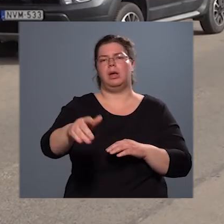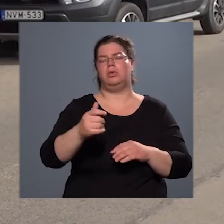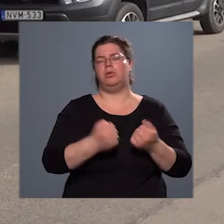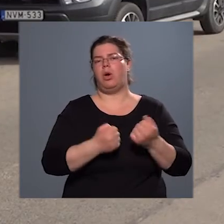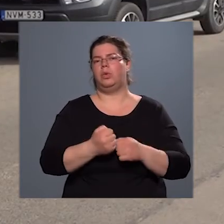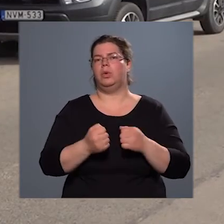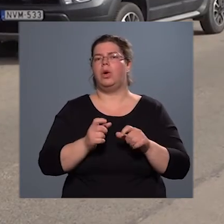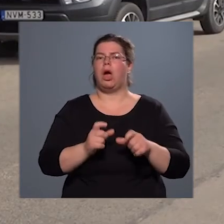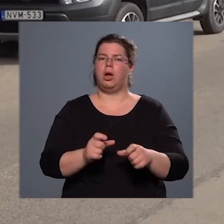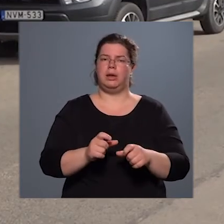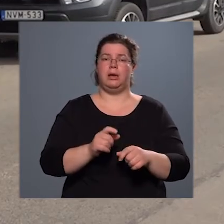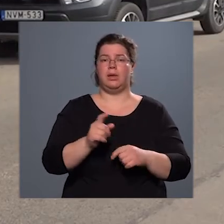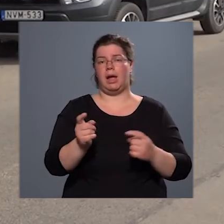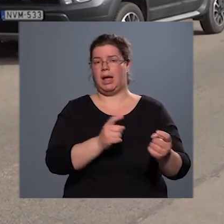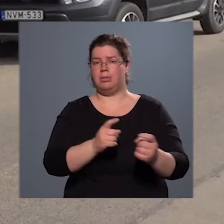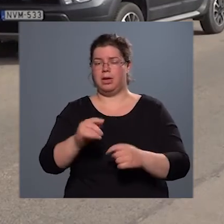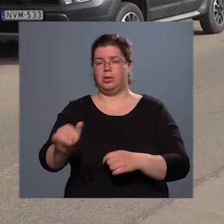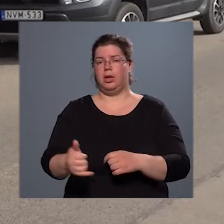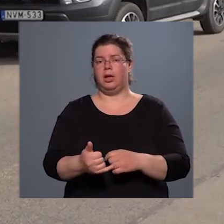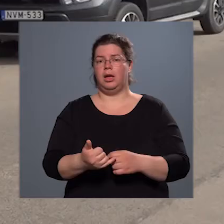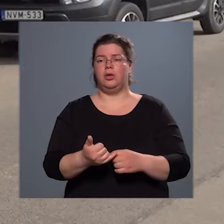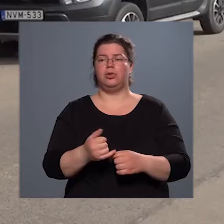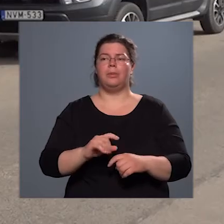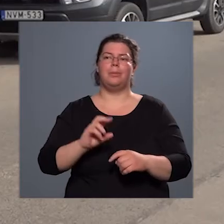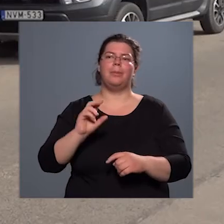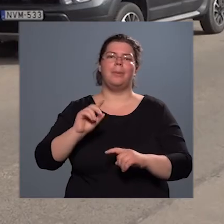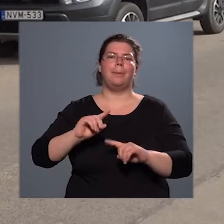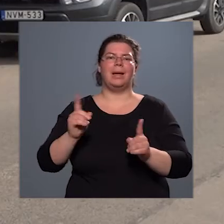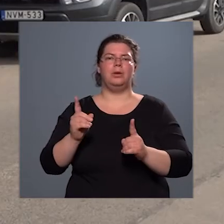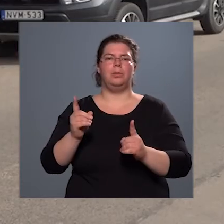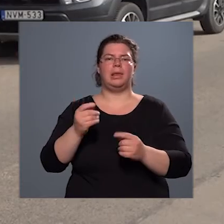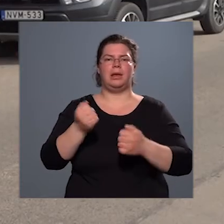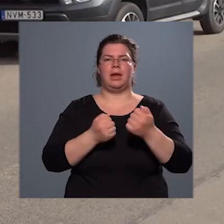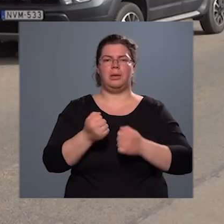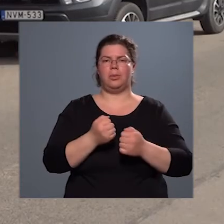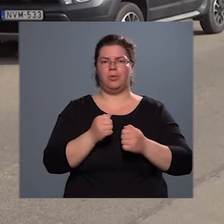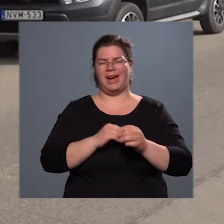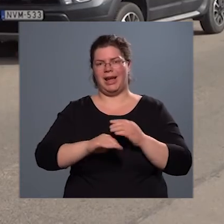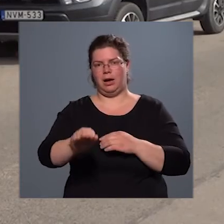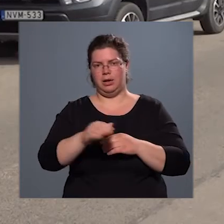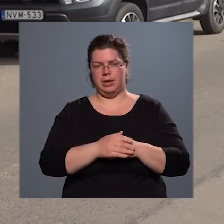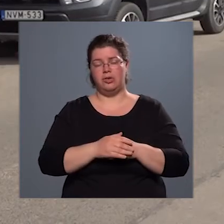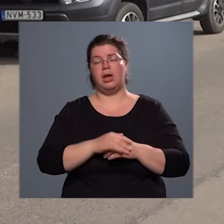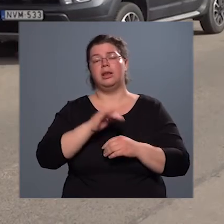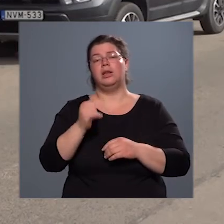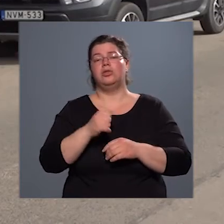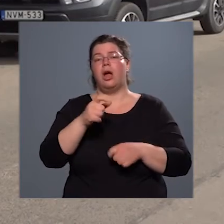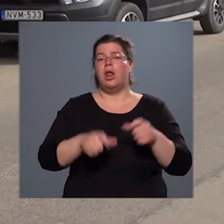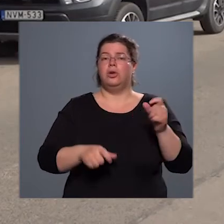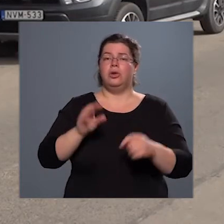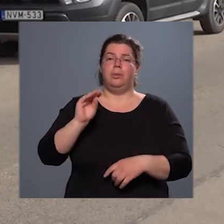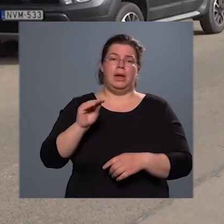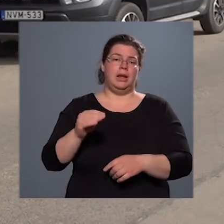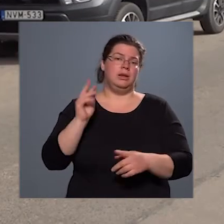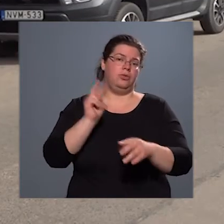akadályozták egymást, és esetlegesen a megkülönböztetőt járműveknek az elhaladását is. A lakosság bejelentéseket figyelembe